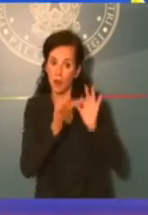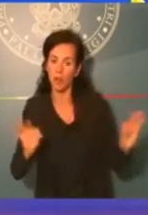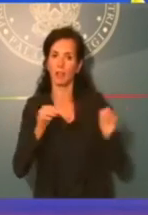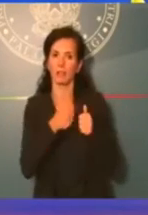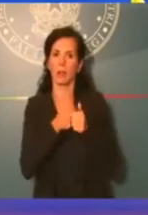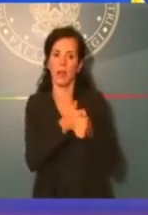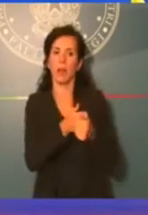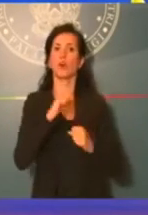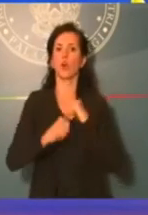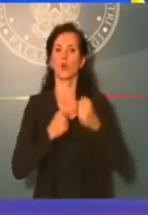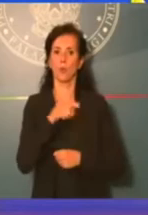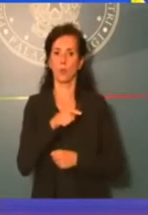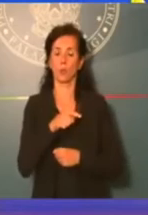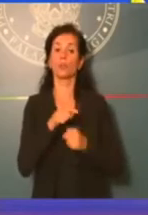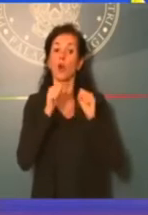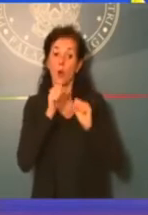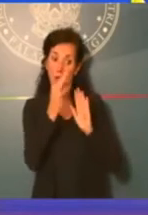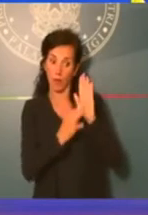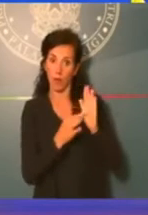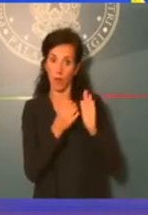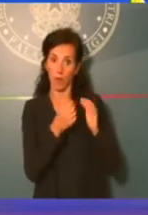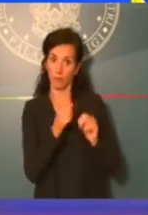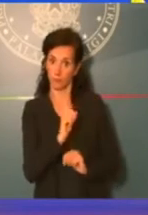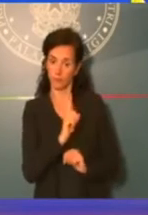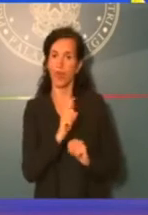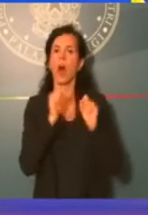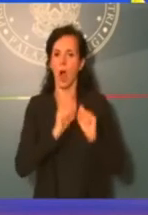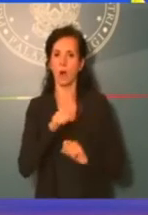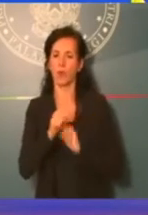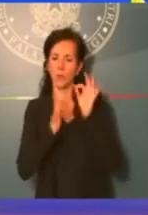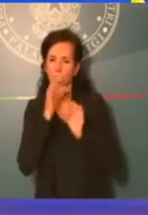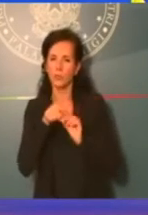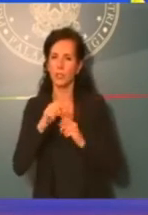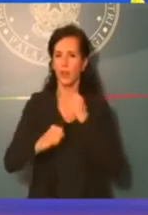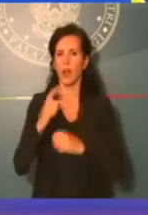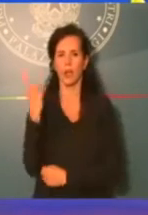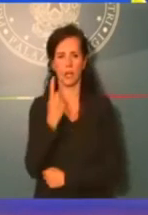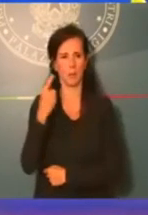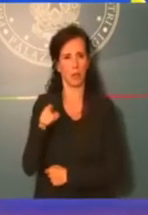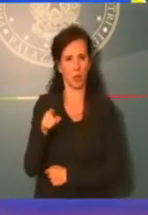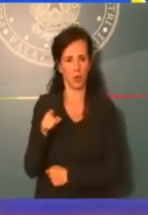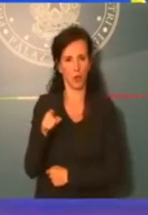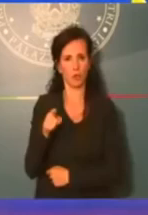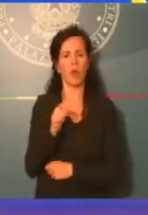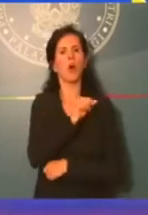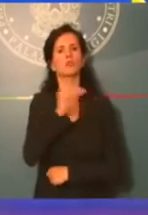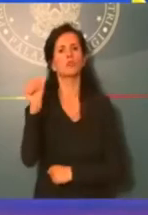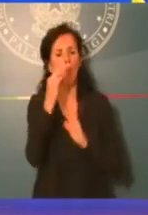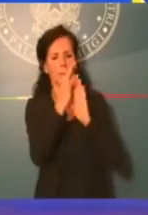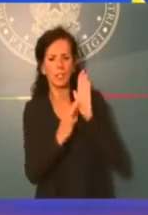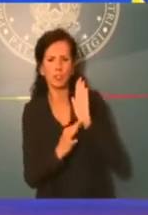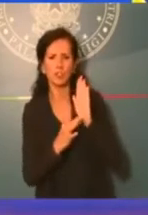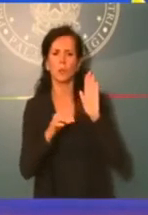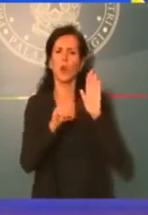perché possa scattare la fattispecie criminosa e non più semplicemente violazione di principi generali, principi o norme